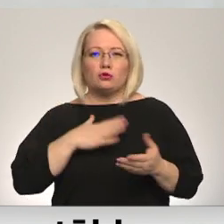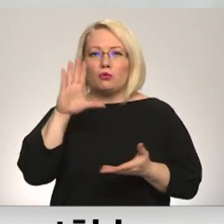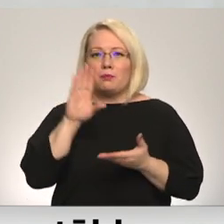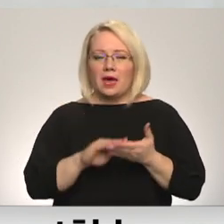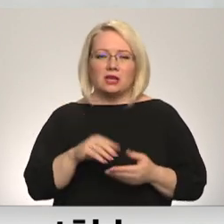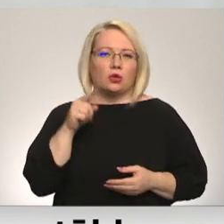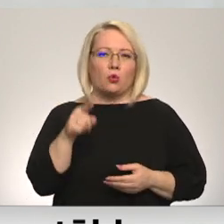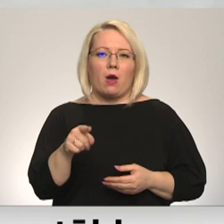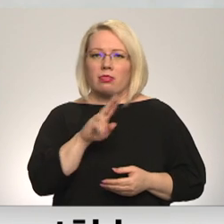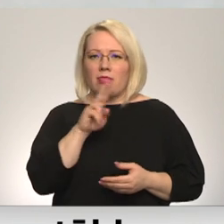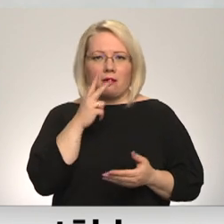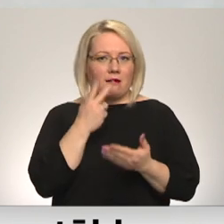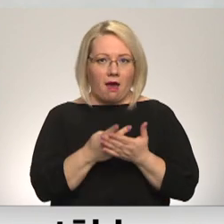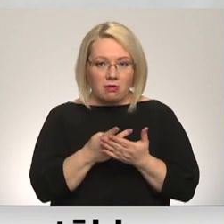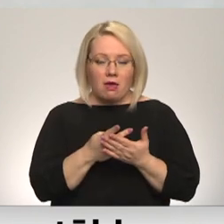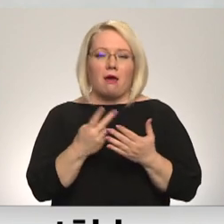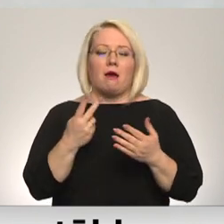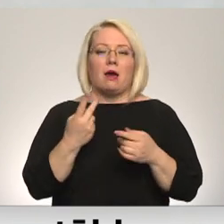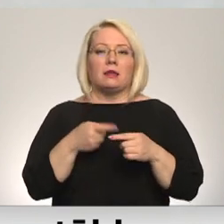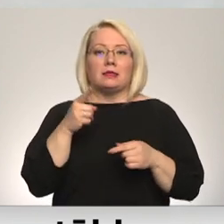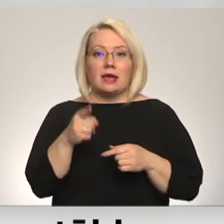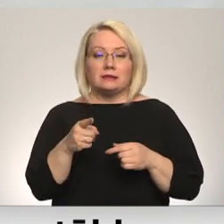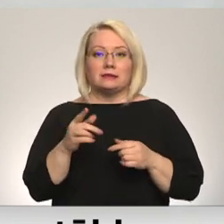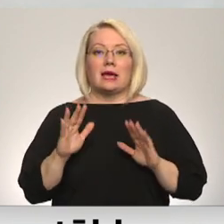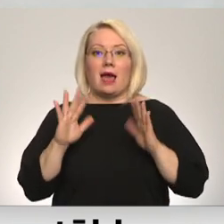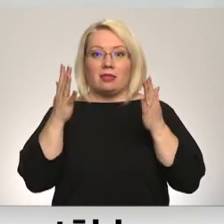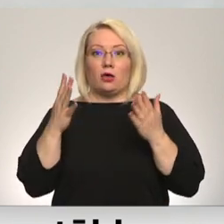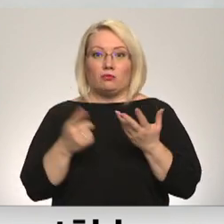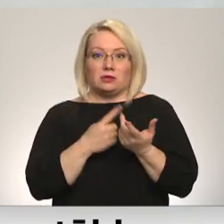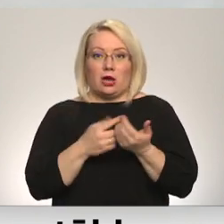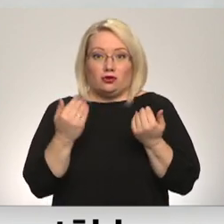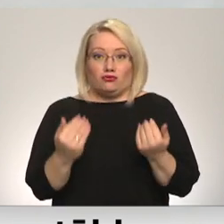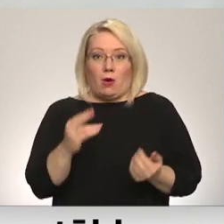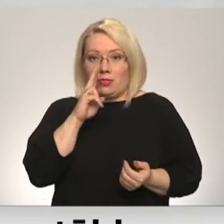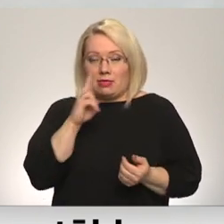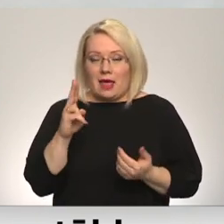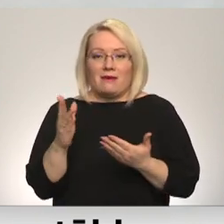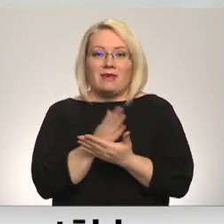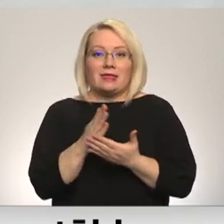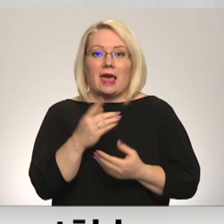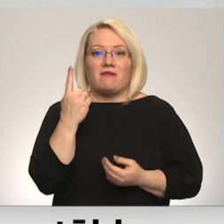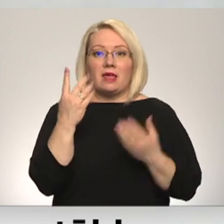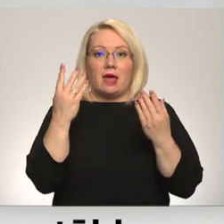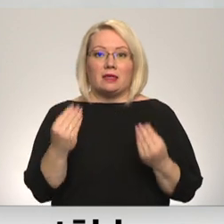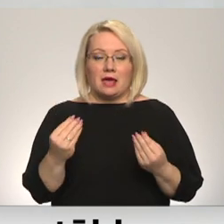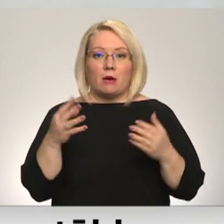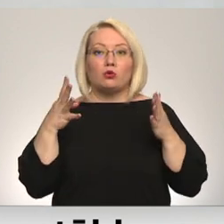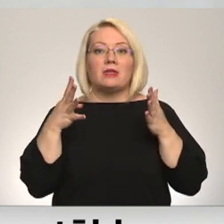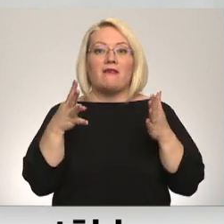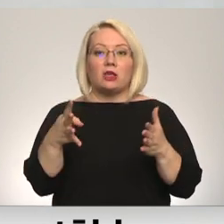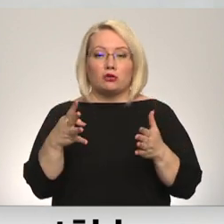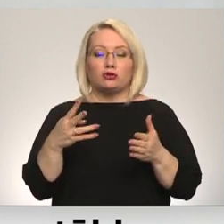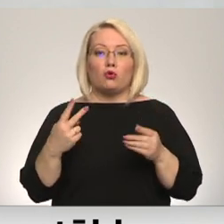neliecinā. Tas nozīmē, ka gadījumu skaits šonēdēļ vidēja diena varētu būt 9 tūkstoši. Un